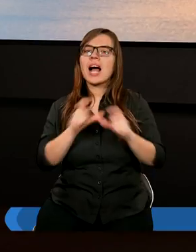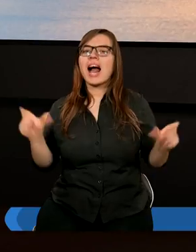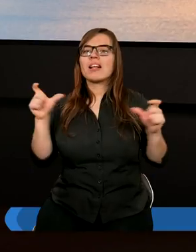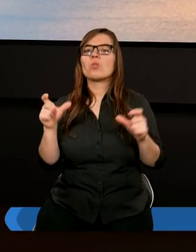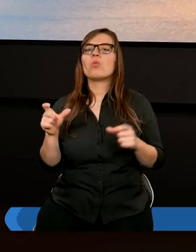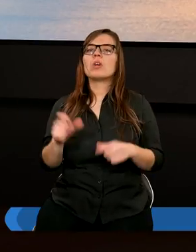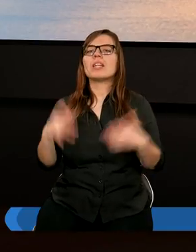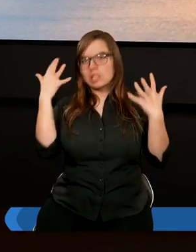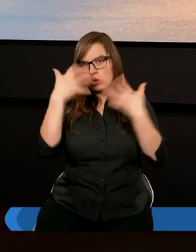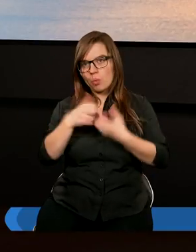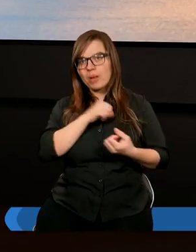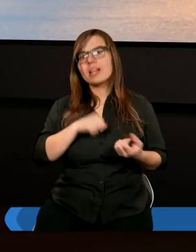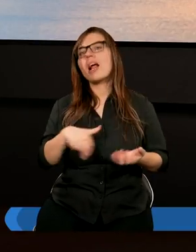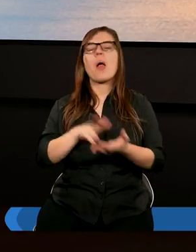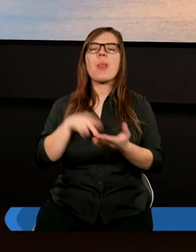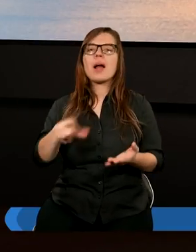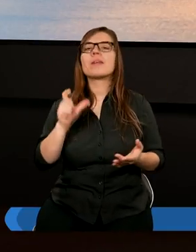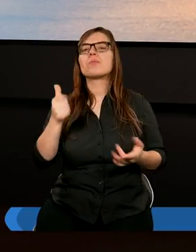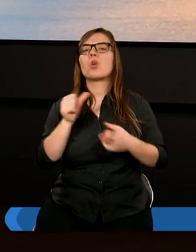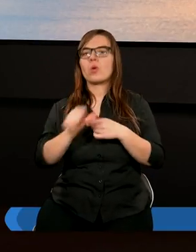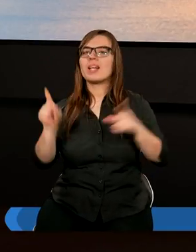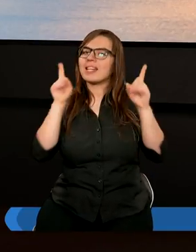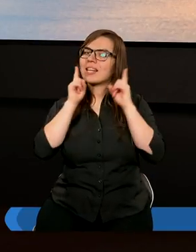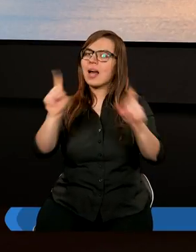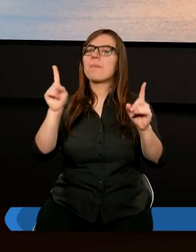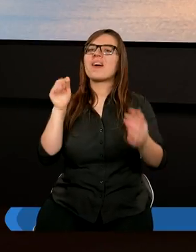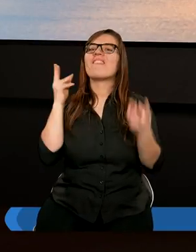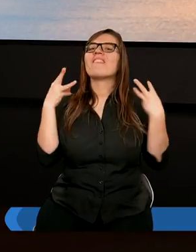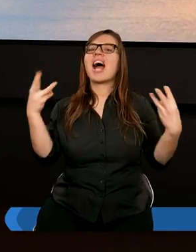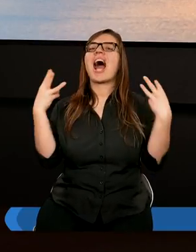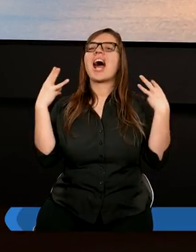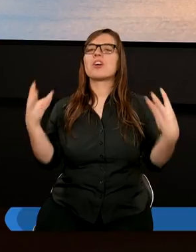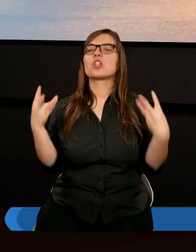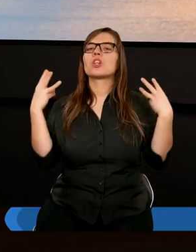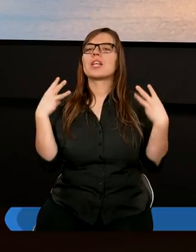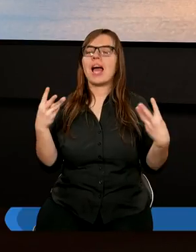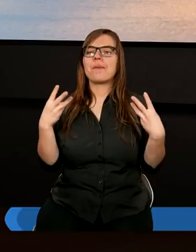czasu, skupiając się na tym, co jest naprawdę ważne.